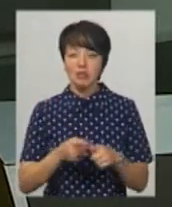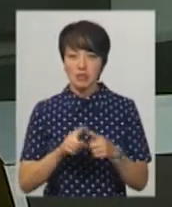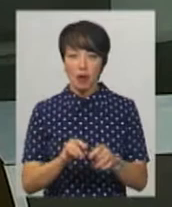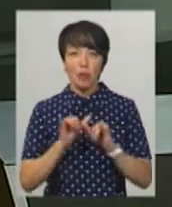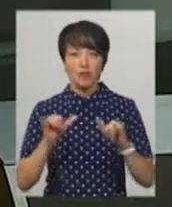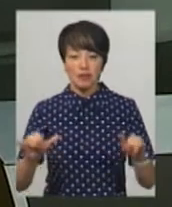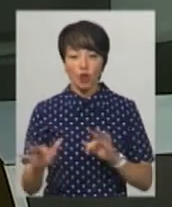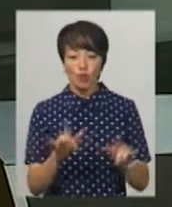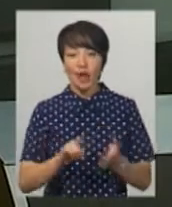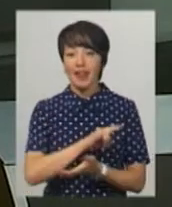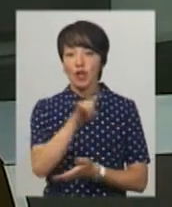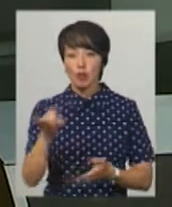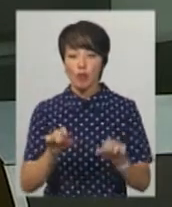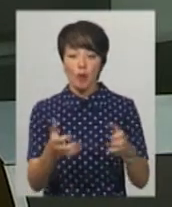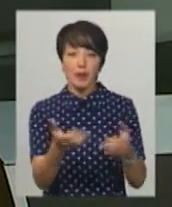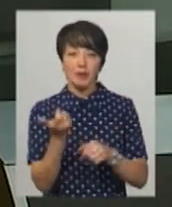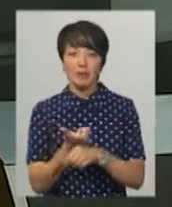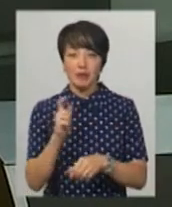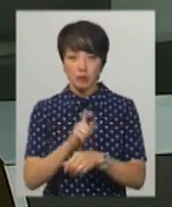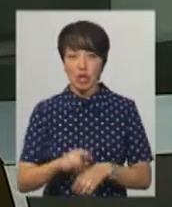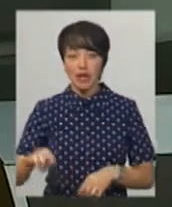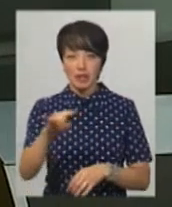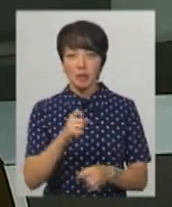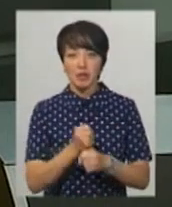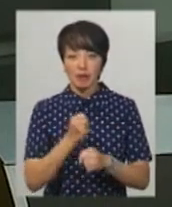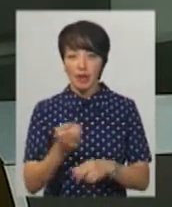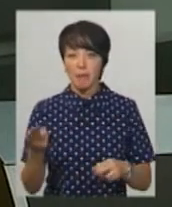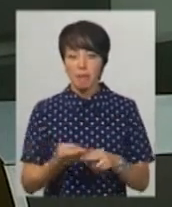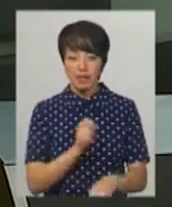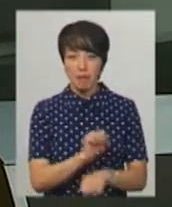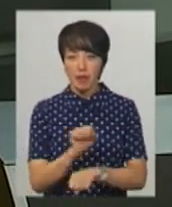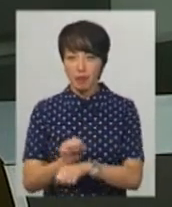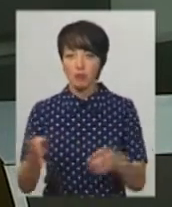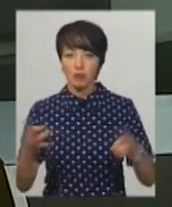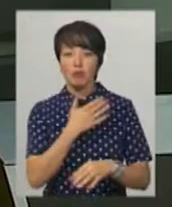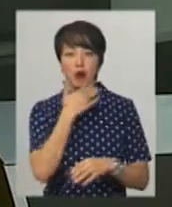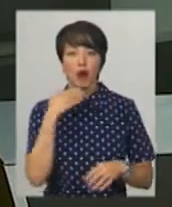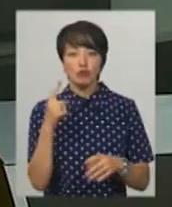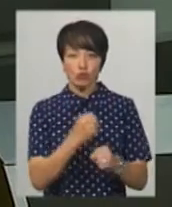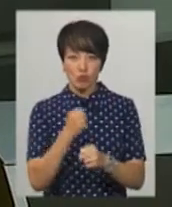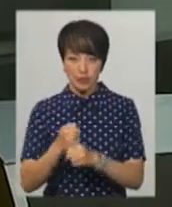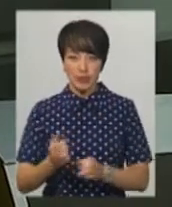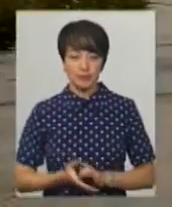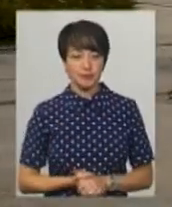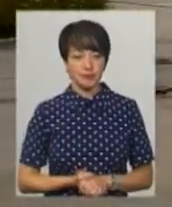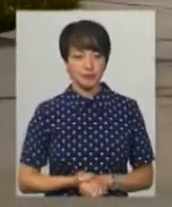Та щоб литовище могло приймати більш літаки і працювати безперебійно, потрібно багато чого зробити.